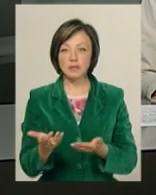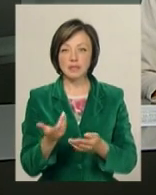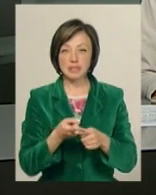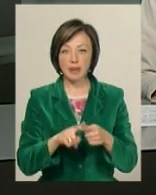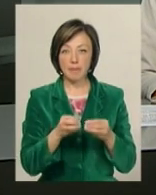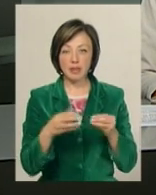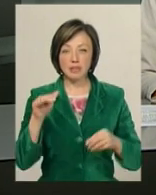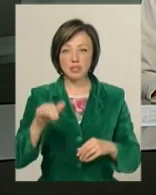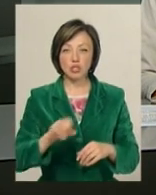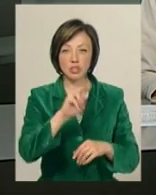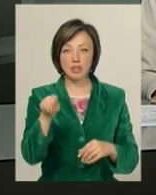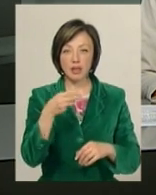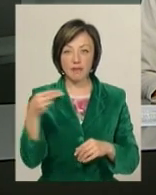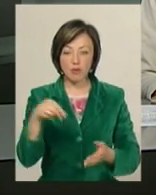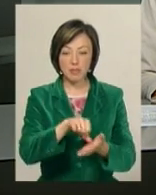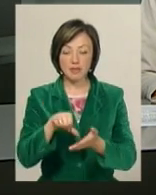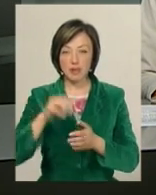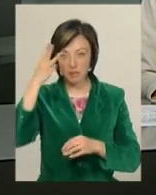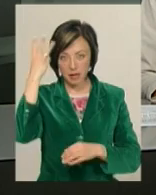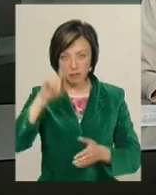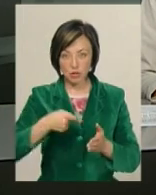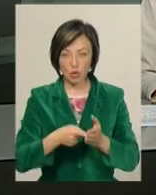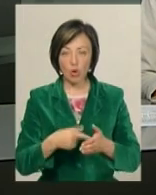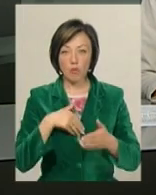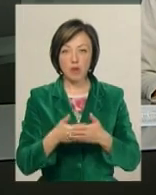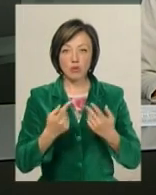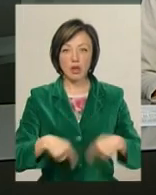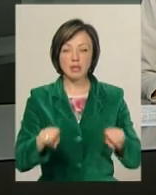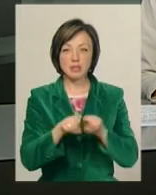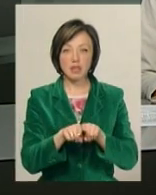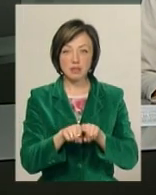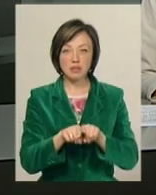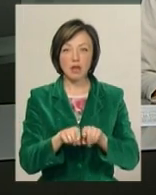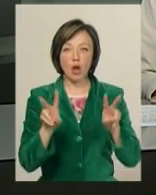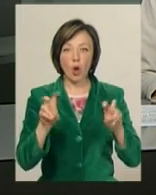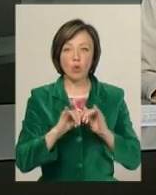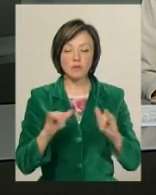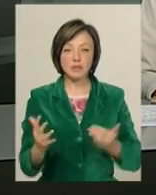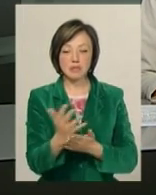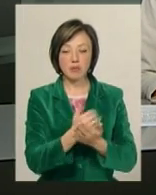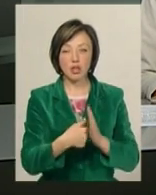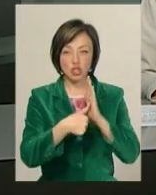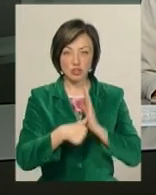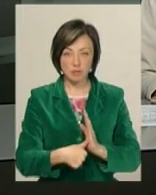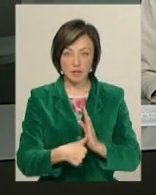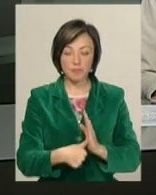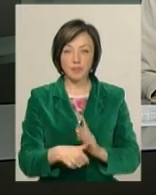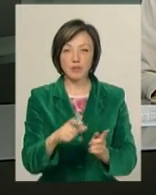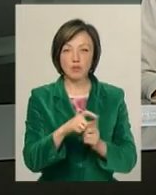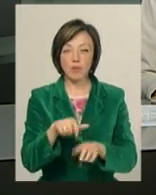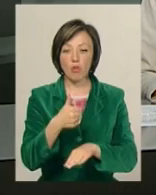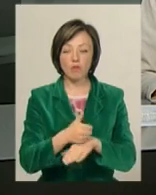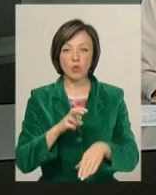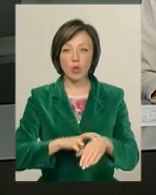це 15 тисяч євро – представники Хмельницької міської громадської організації розвиток зібрали за 6 місяців. За словами